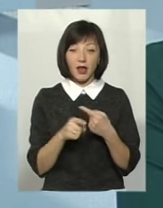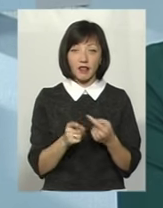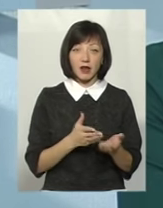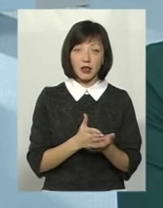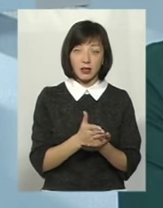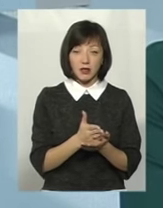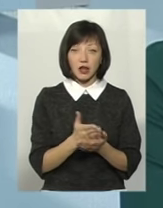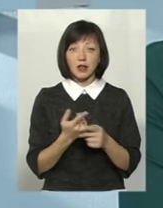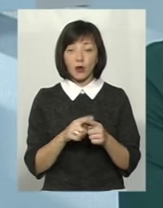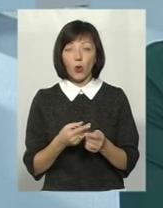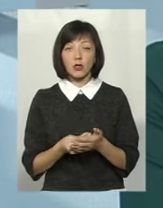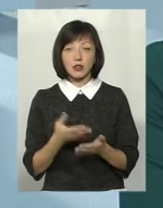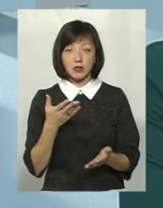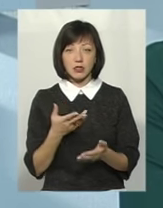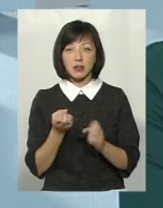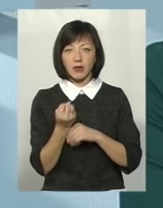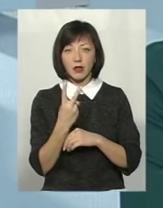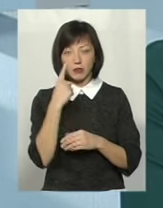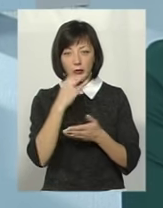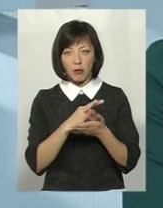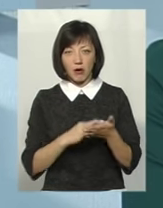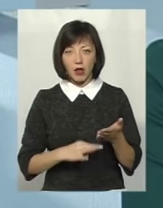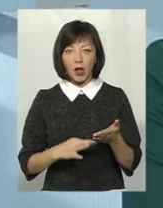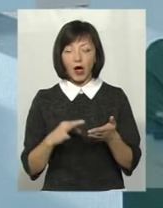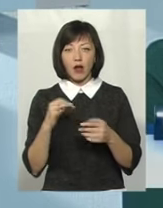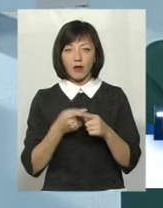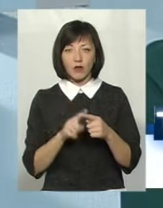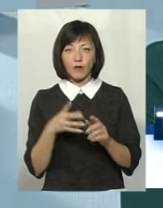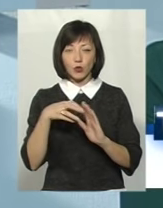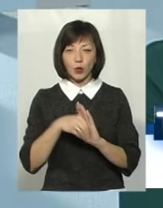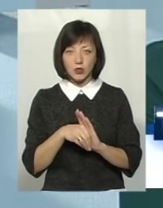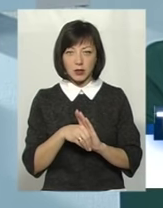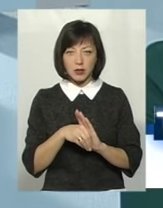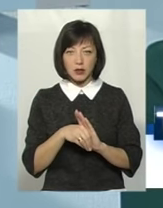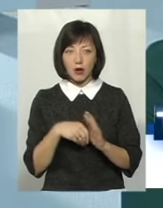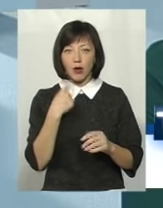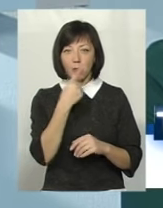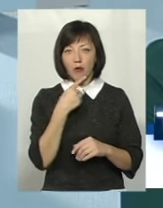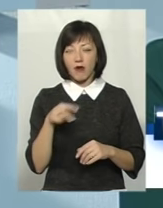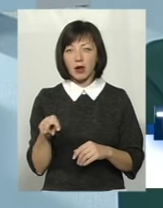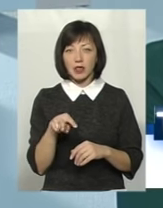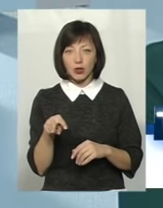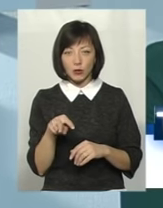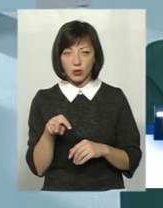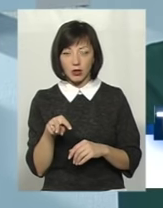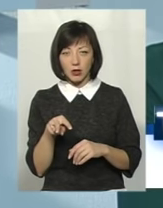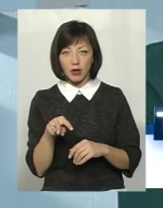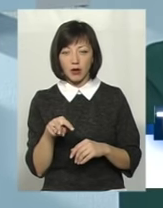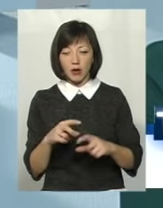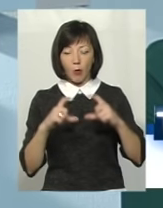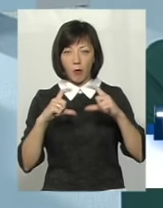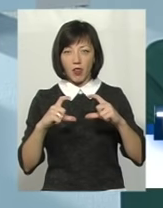складова оцінюється за 12-бальною школою. До інваріативної складової відносяться мова і література, мовно-літературні